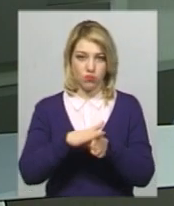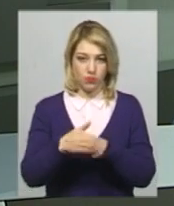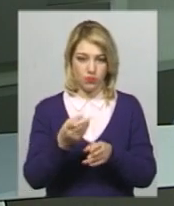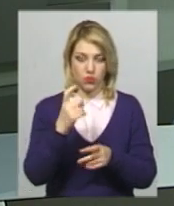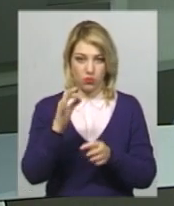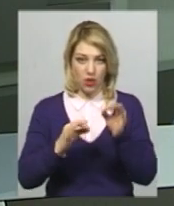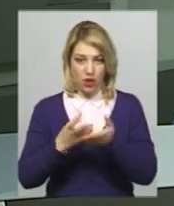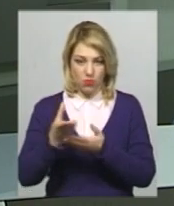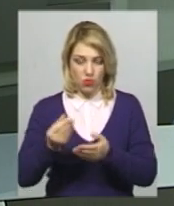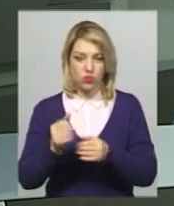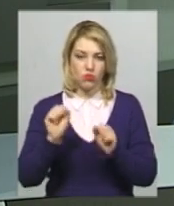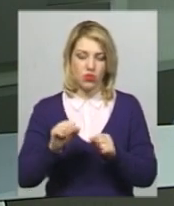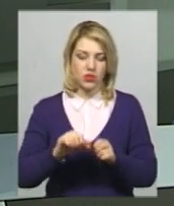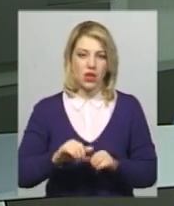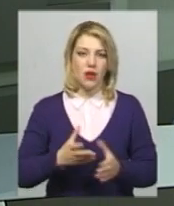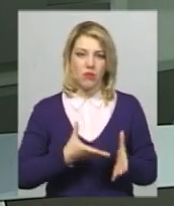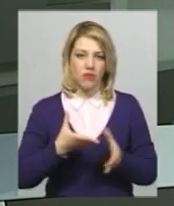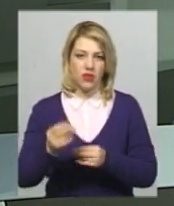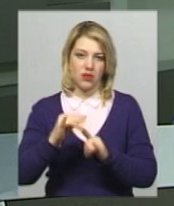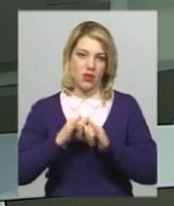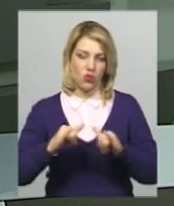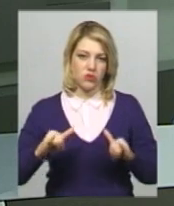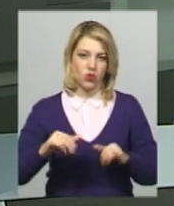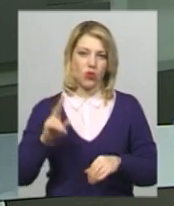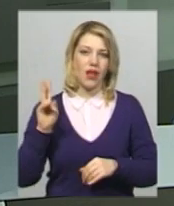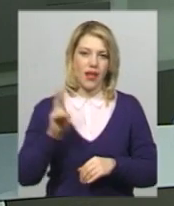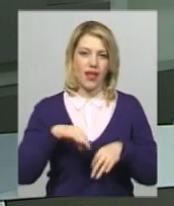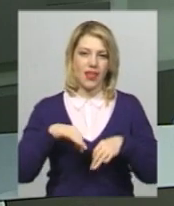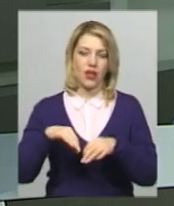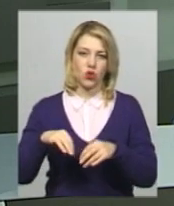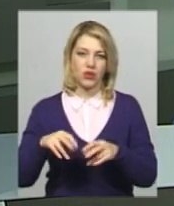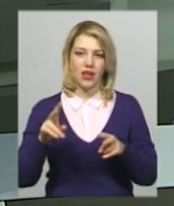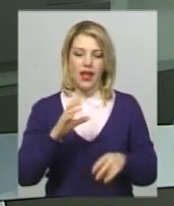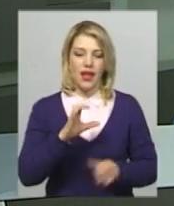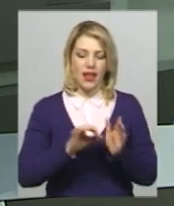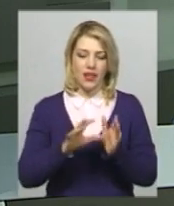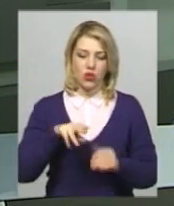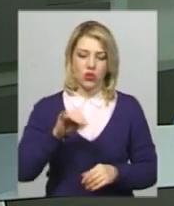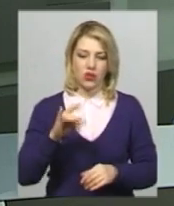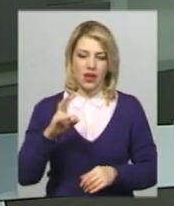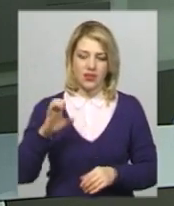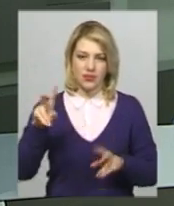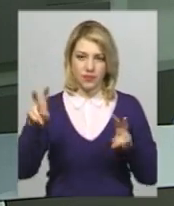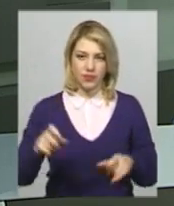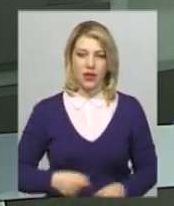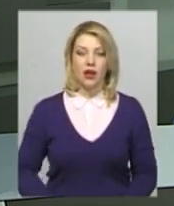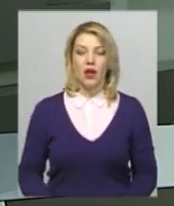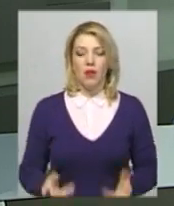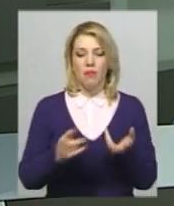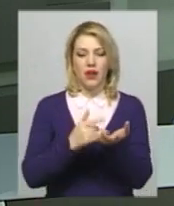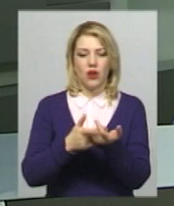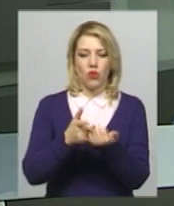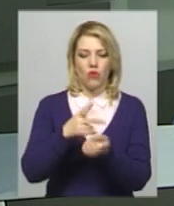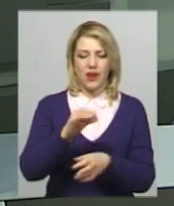на розвитку електротранспорту у Хмельницькому. Перерахувати безпритульних собак за системою львівського волонтера